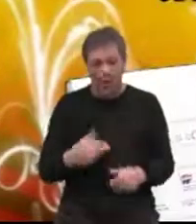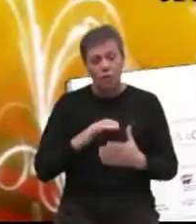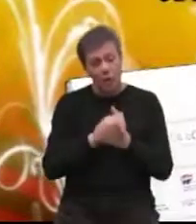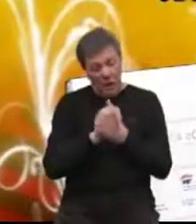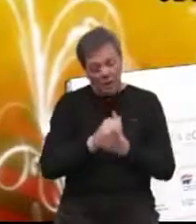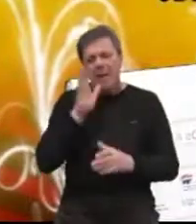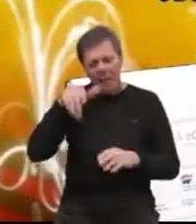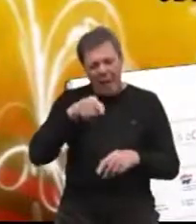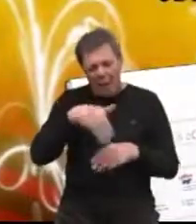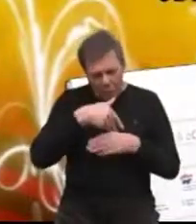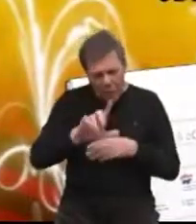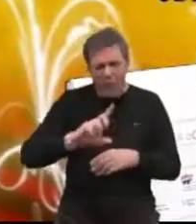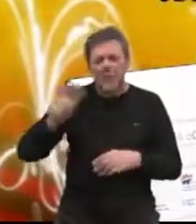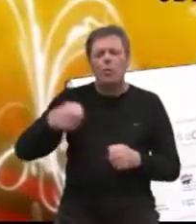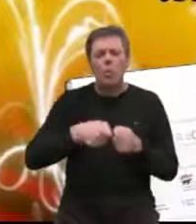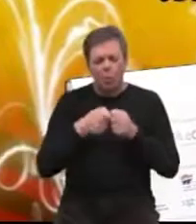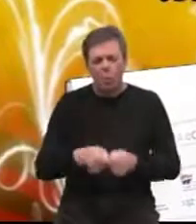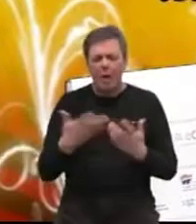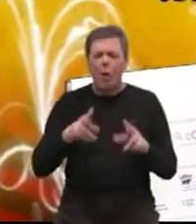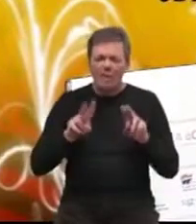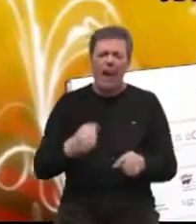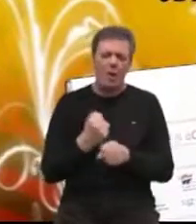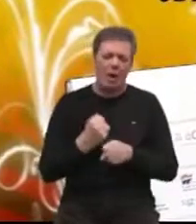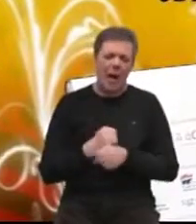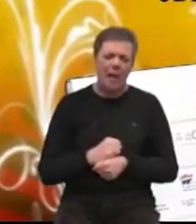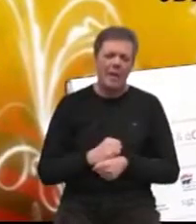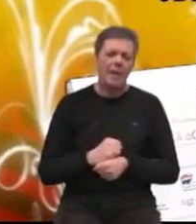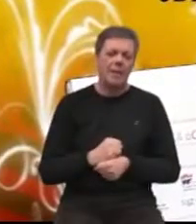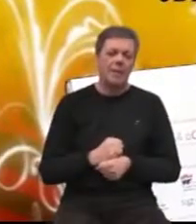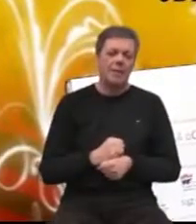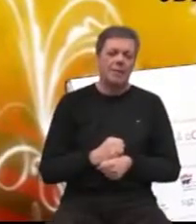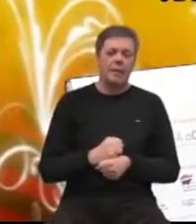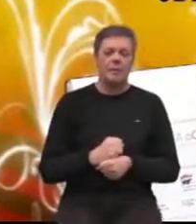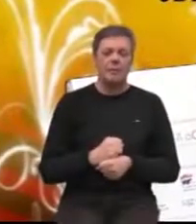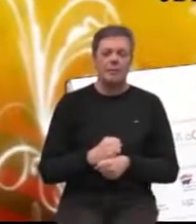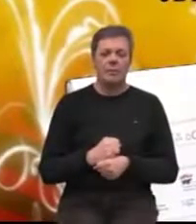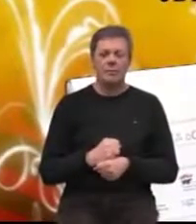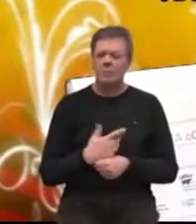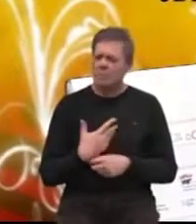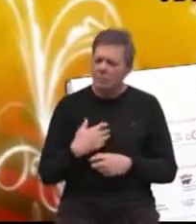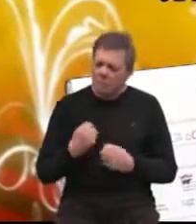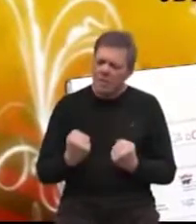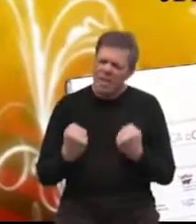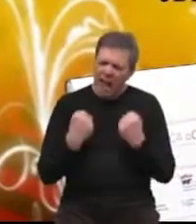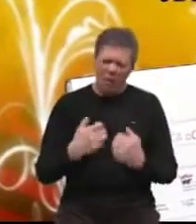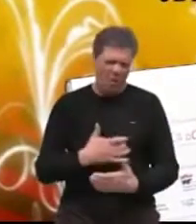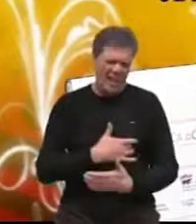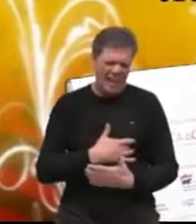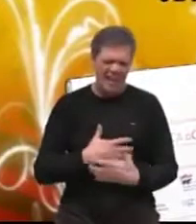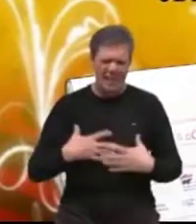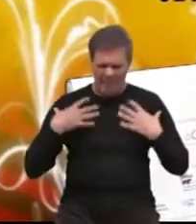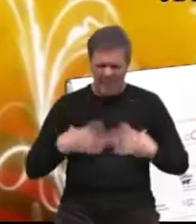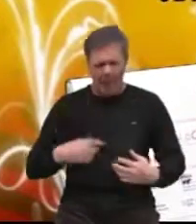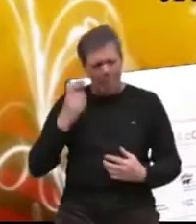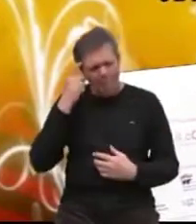nastavi i sa drugim udrugama koje zaista rade, bi nazvali zdušno, sa srcem, sa tijelom,